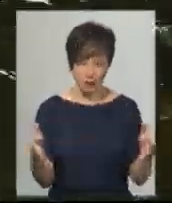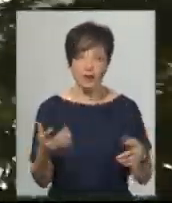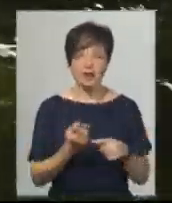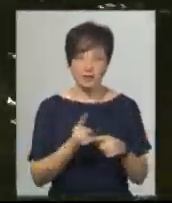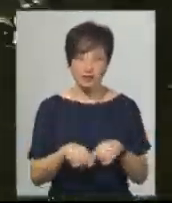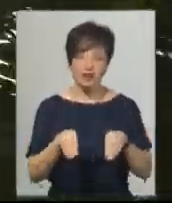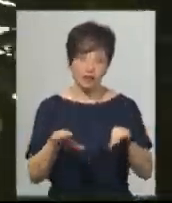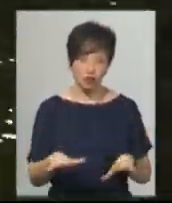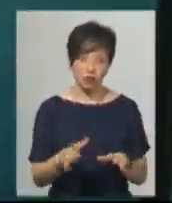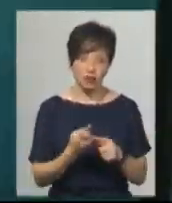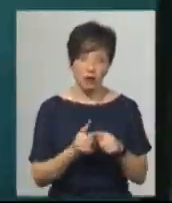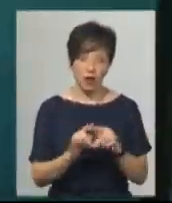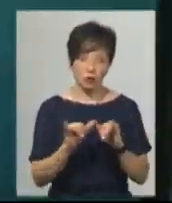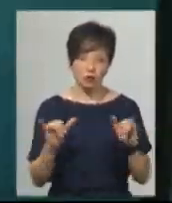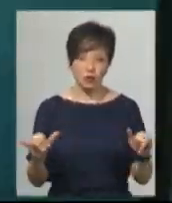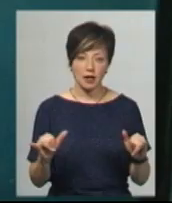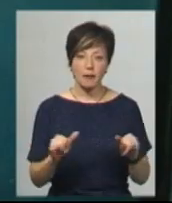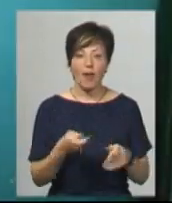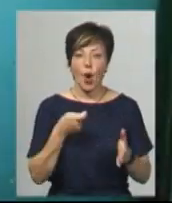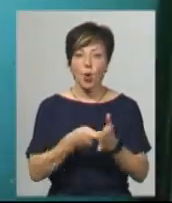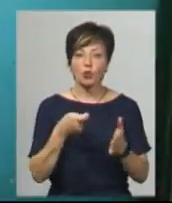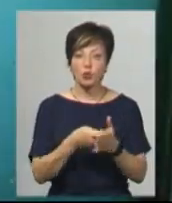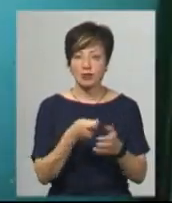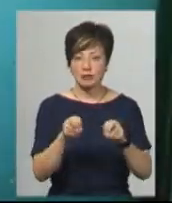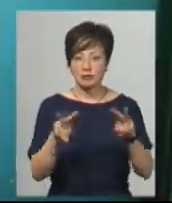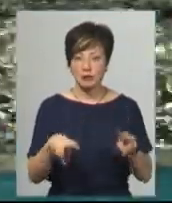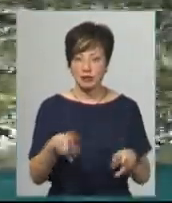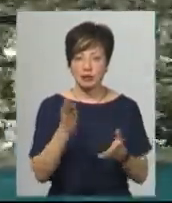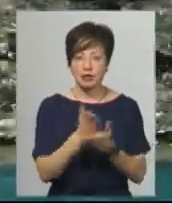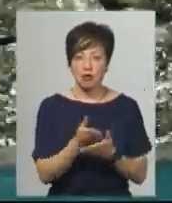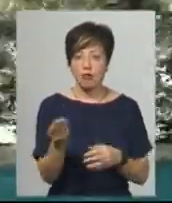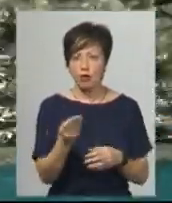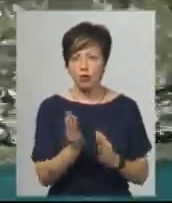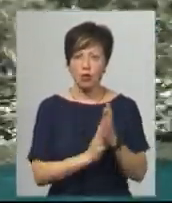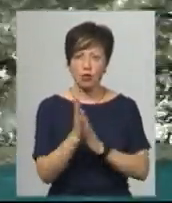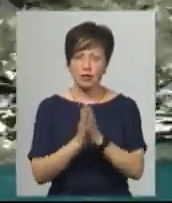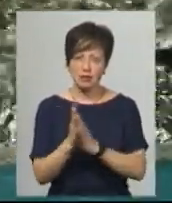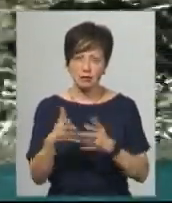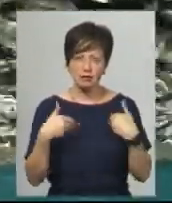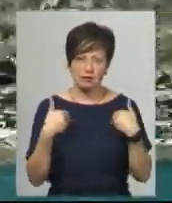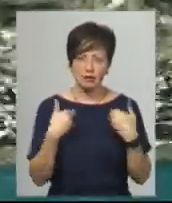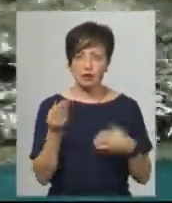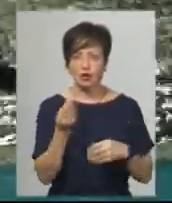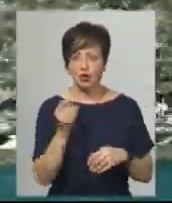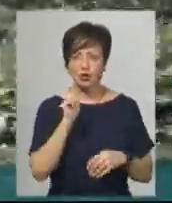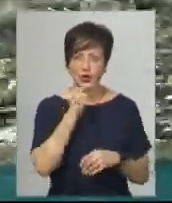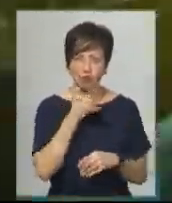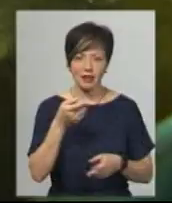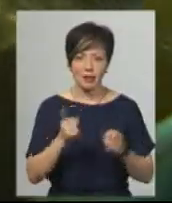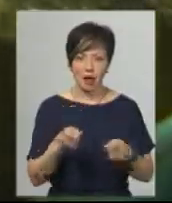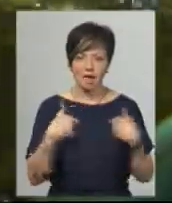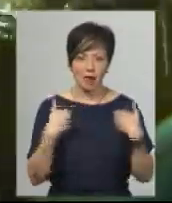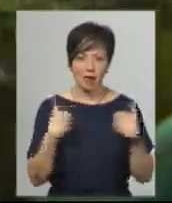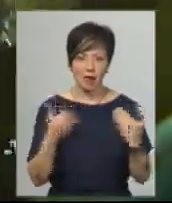вулиці вирощувати саме їх. Рибовод годує дворічних сумів кормами, які містять рибне борошно, рослинний протеїн, пшениці, кукурудзу та натуральні